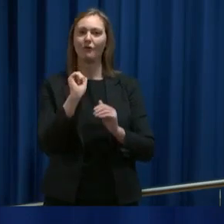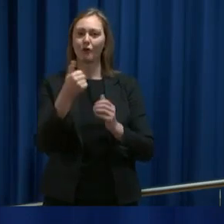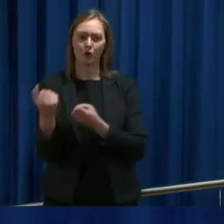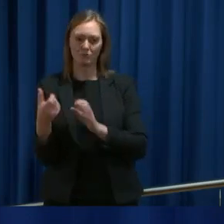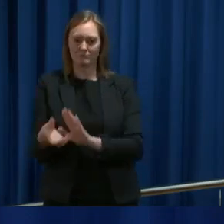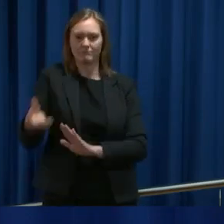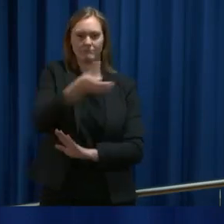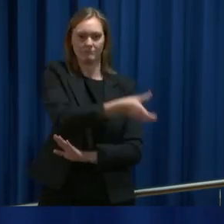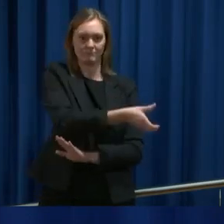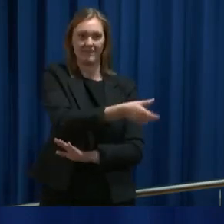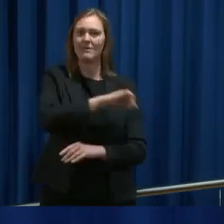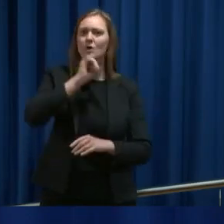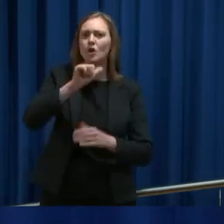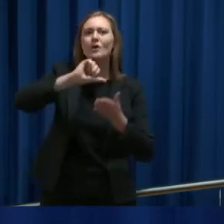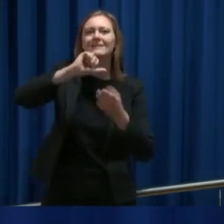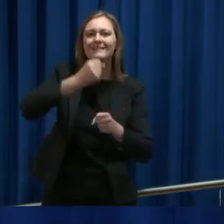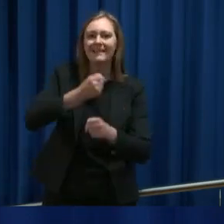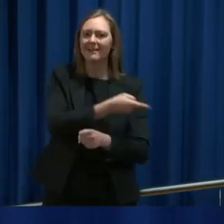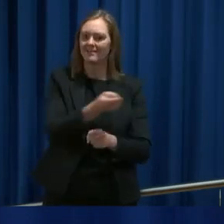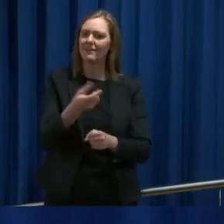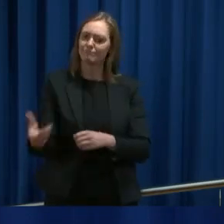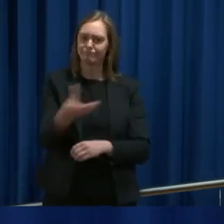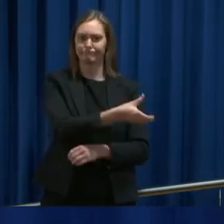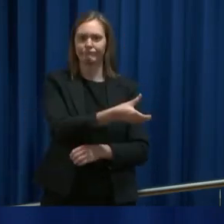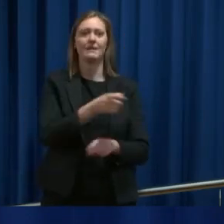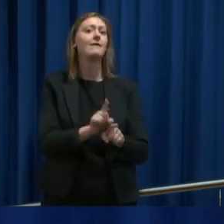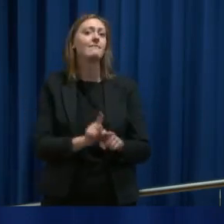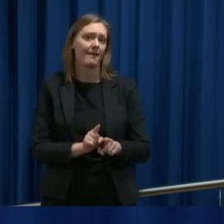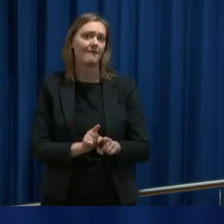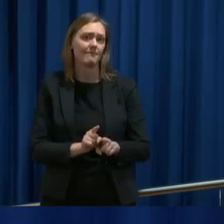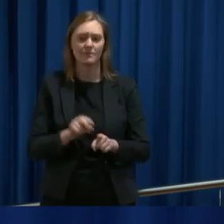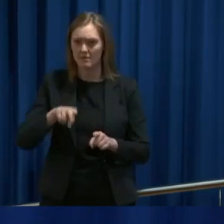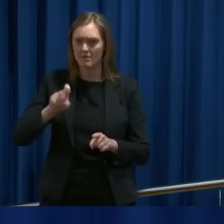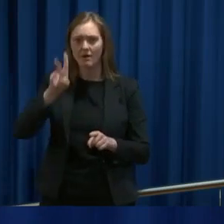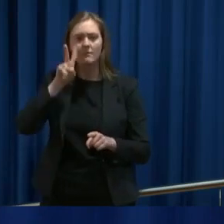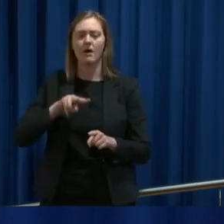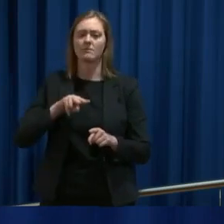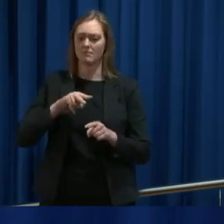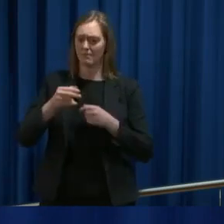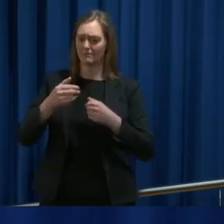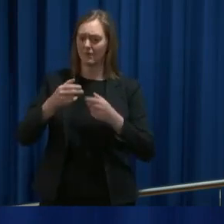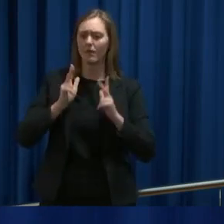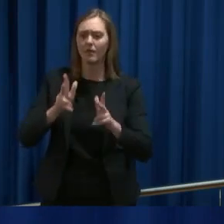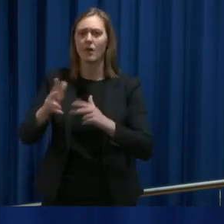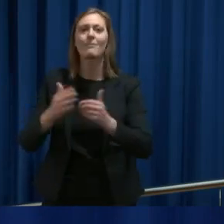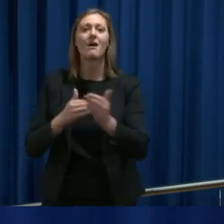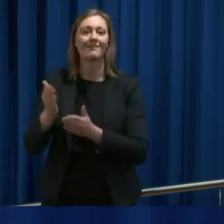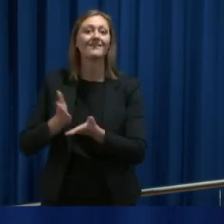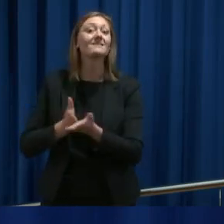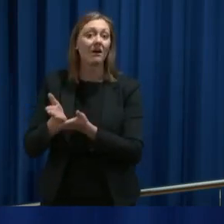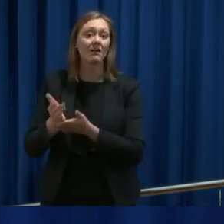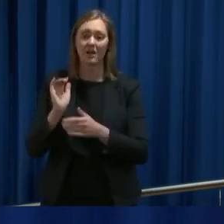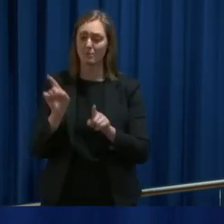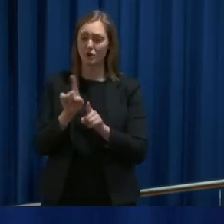Vi må sikre at de likevel får de ytelsene de har krav på. NAV kan få problemer med å behandle sakene. Da må vi ha det